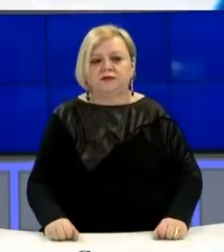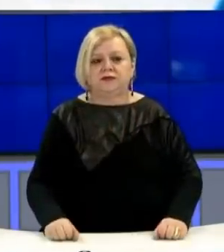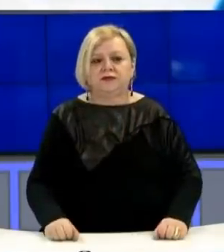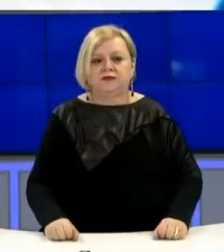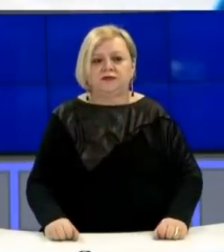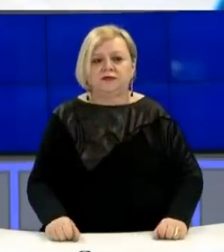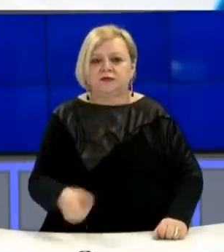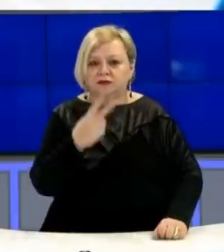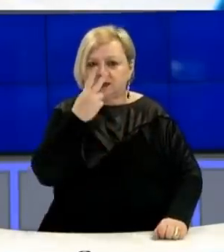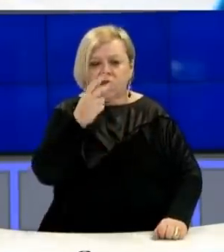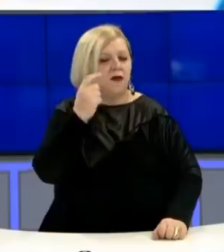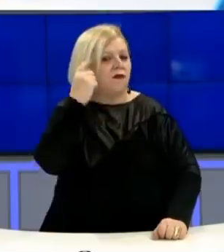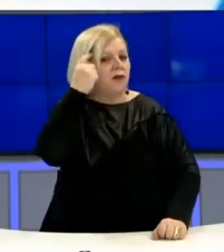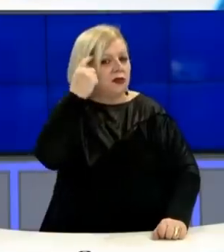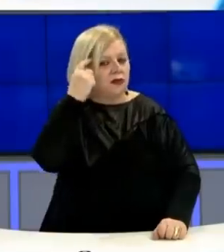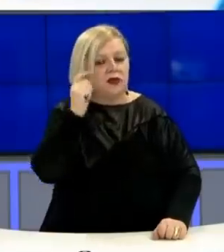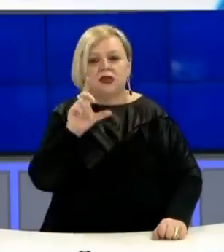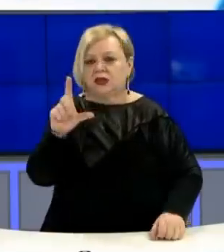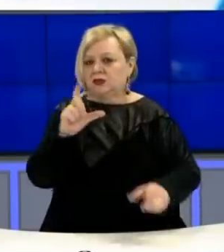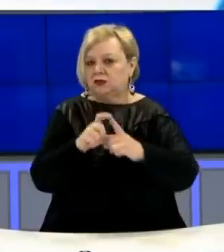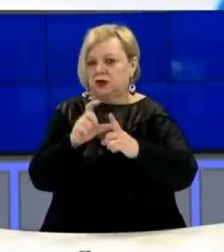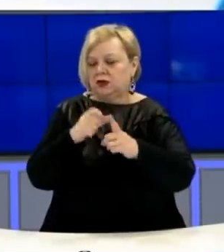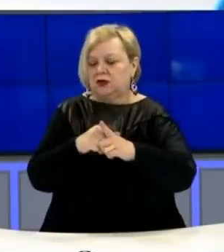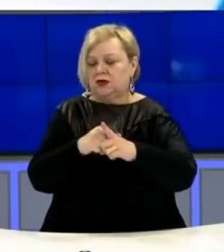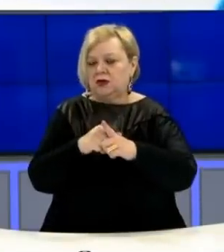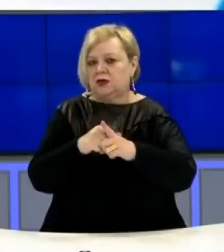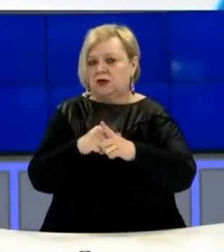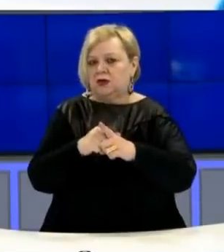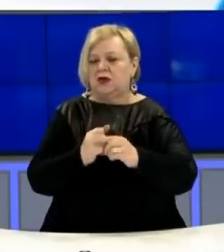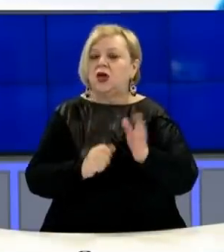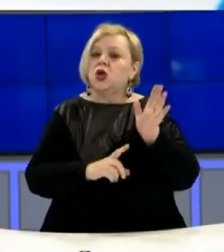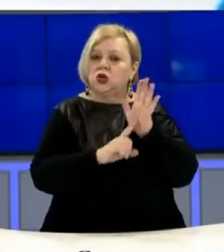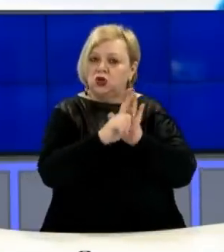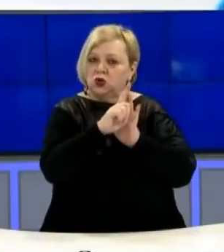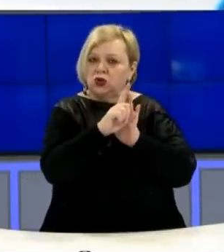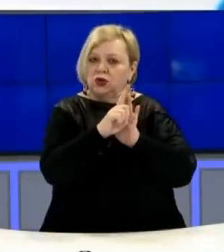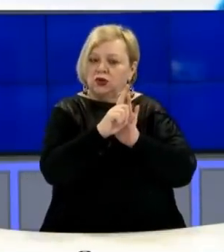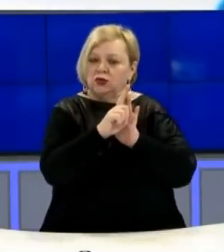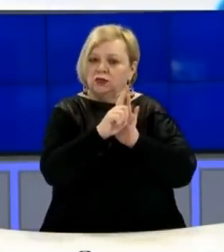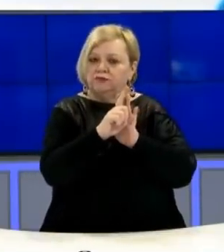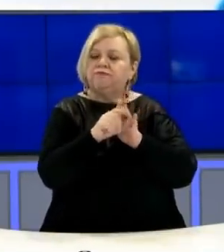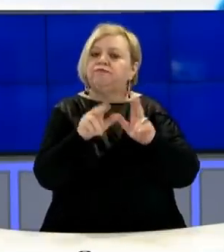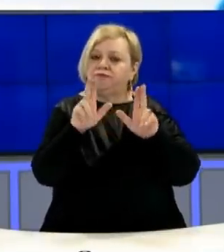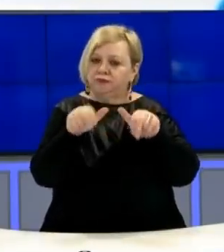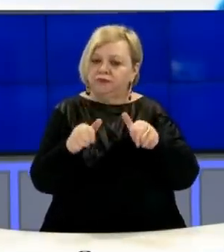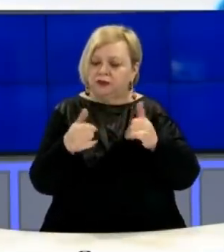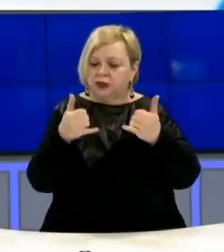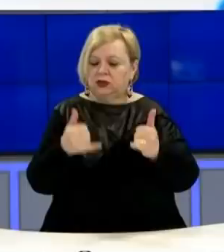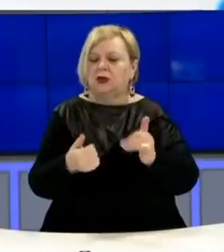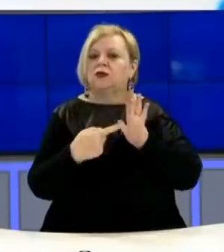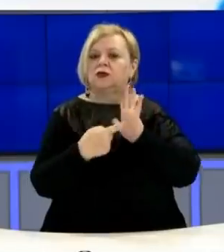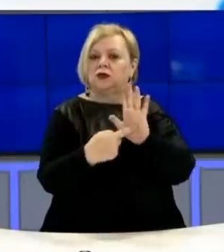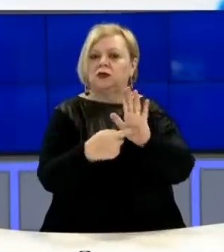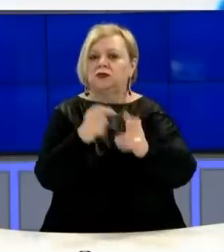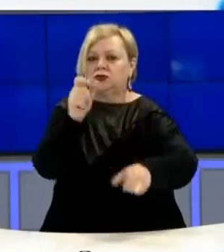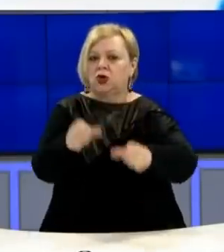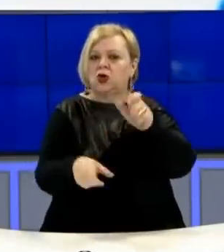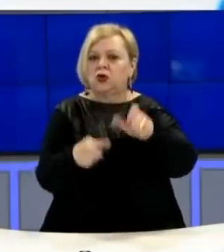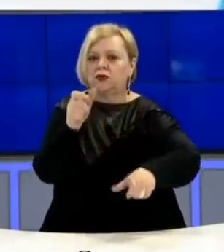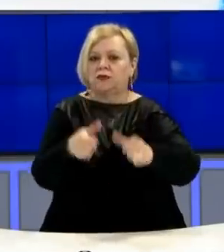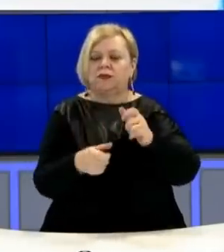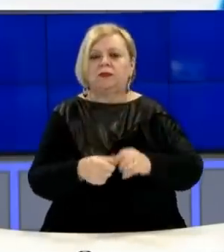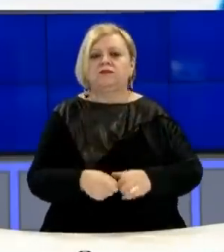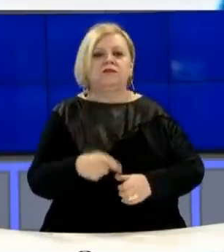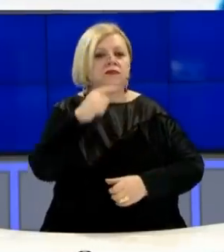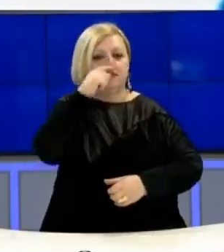Bazumë në filozofinë e LDK-s, kemi mëri rezultate të cilat ne sot të të regojmë qytetarëne, me cilat